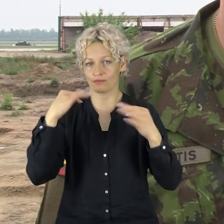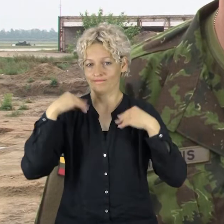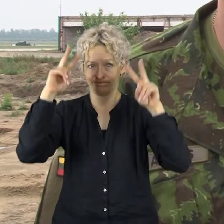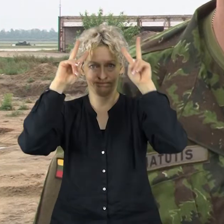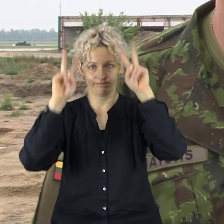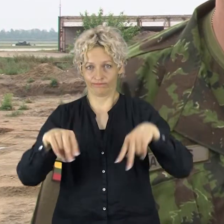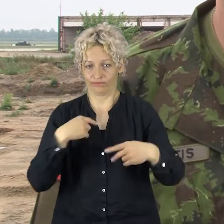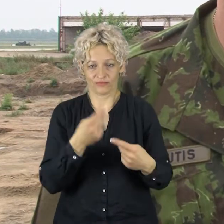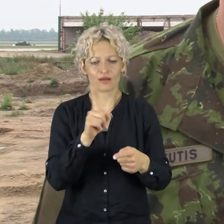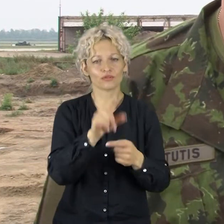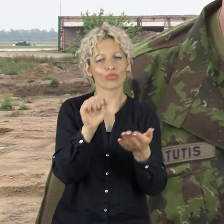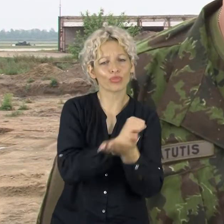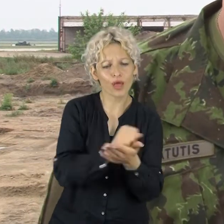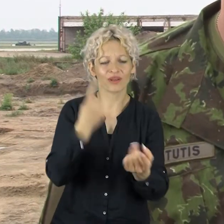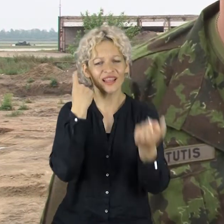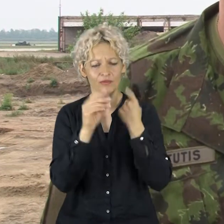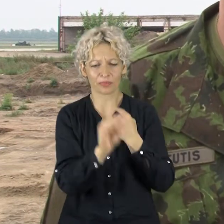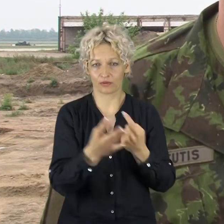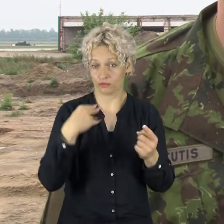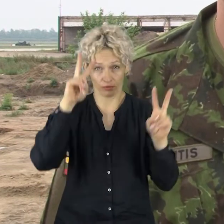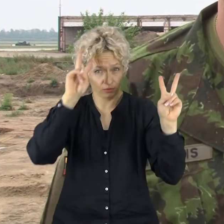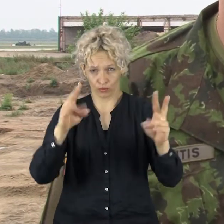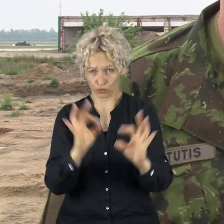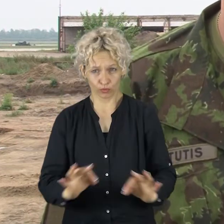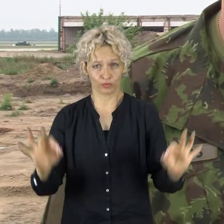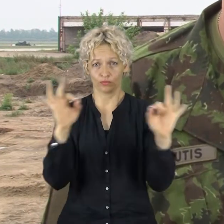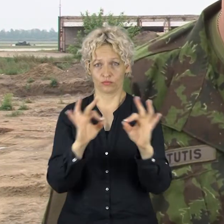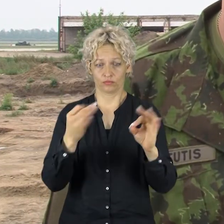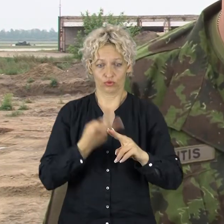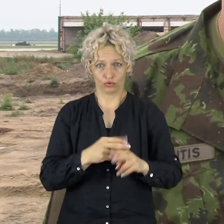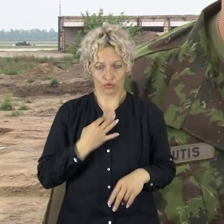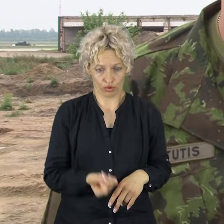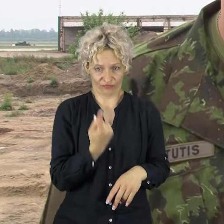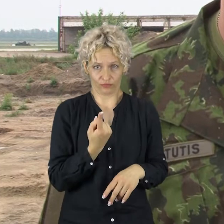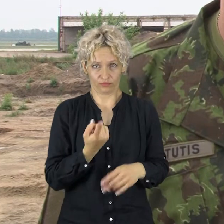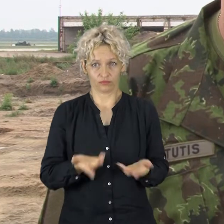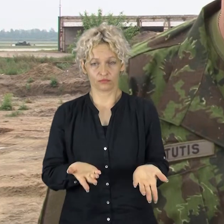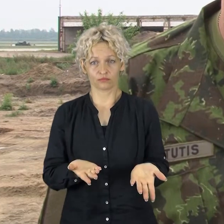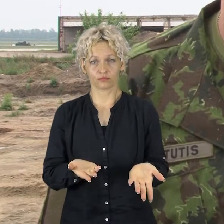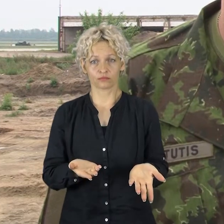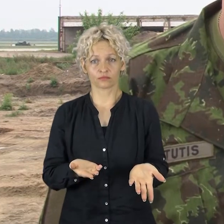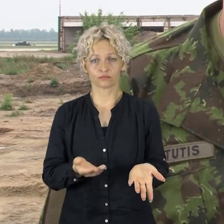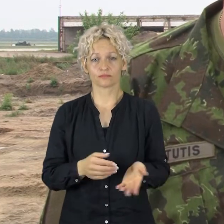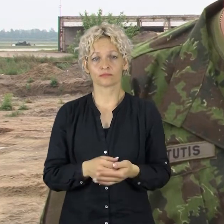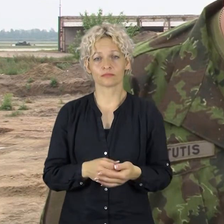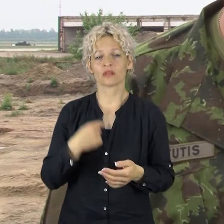jokios dokumentos jie nefiguruoja. Mes lygiai taip pat nežinojame aviacijos bazėje apie tai. Ir